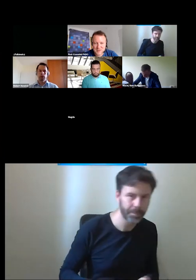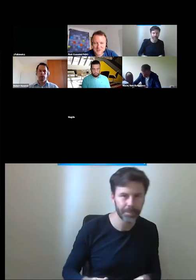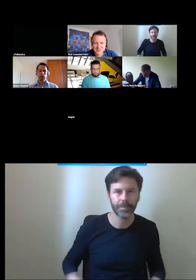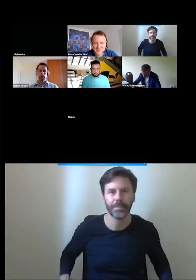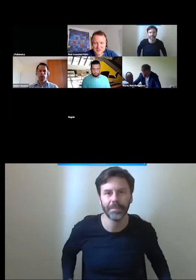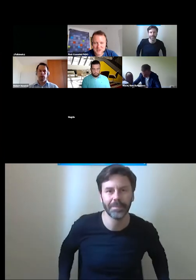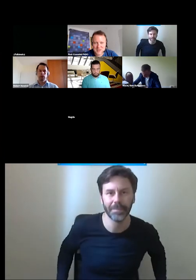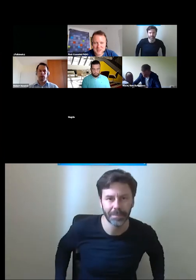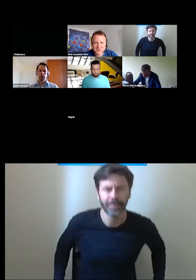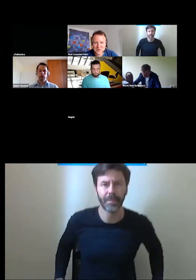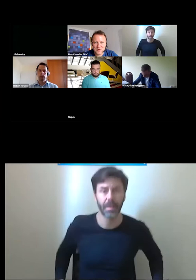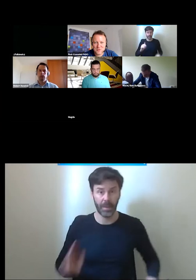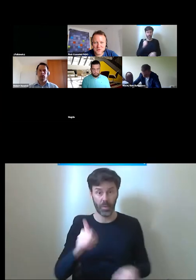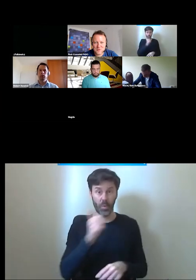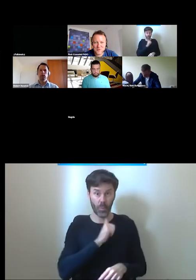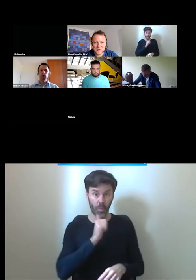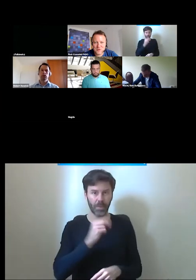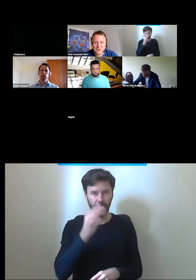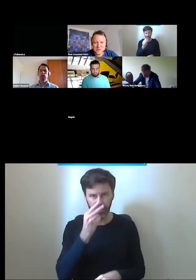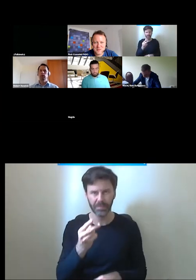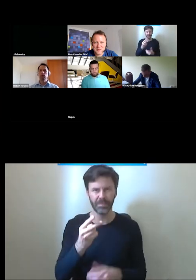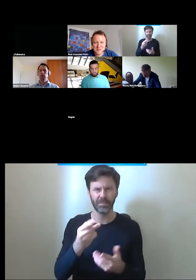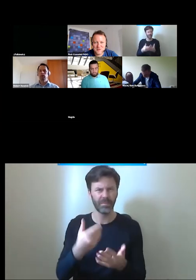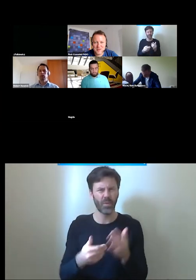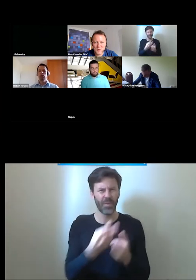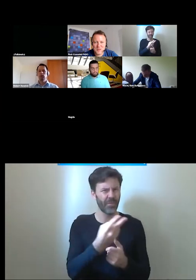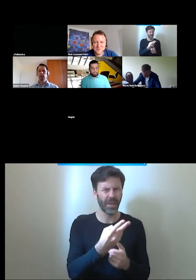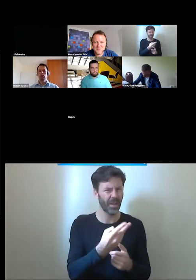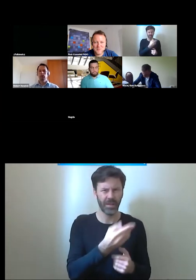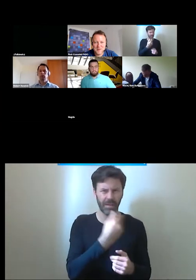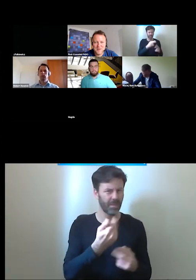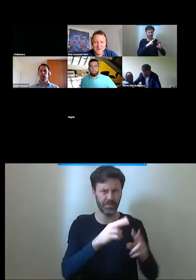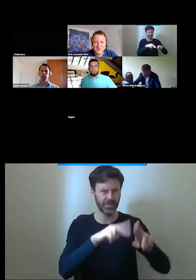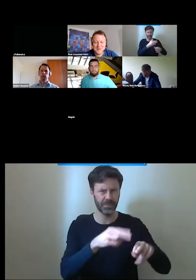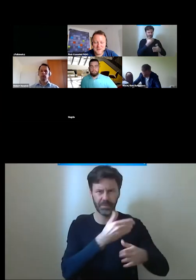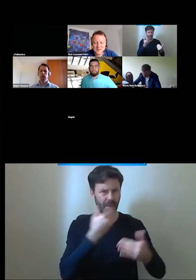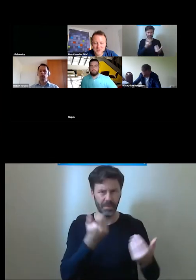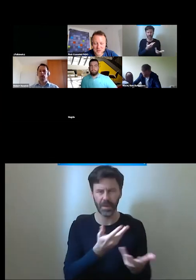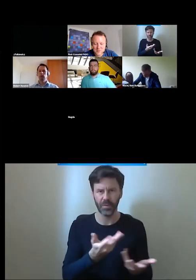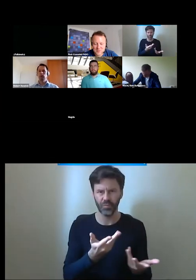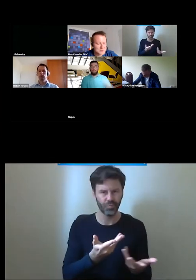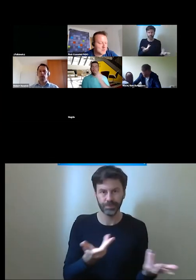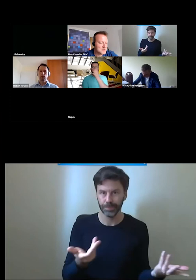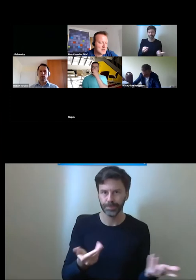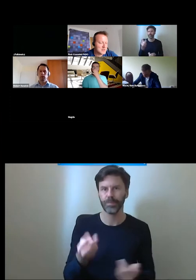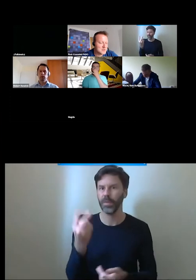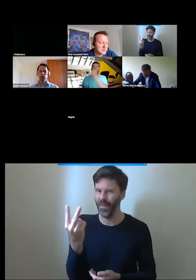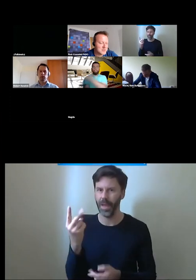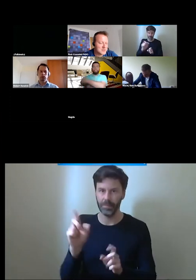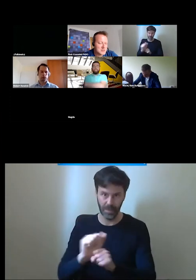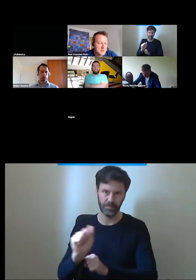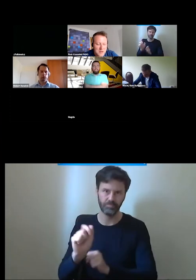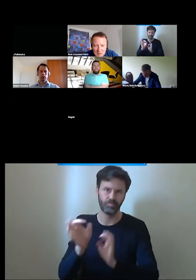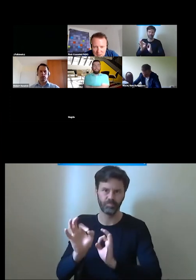zobaczyć, czy jest jakiś problem, który powoduje, że nie dotarły nam, nie dotarli nam pozostali